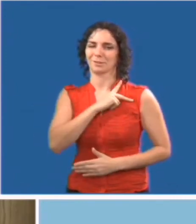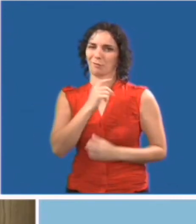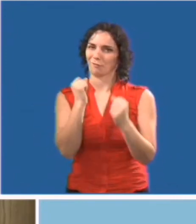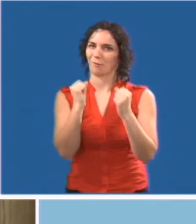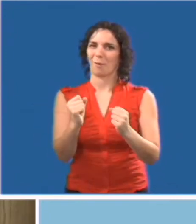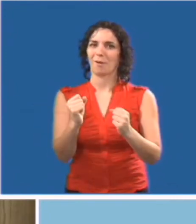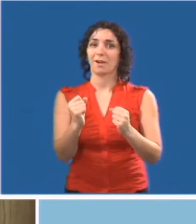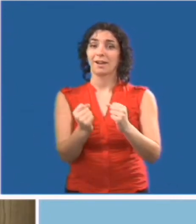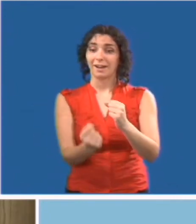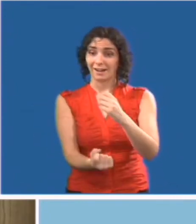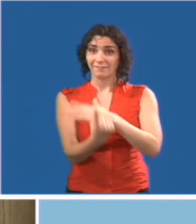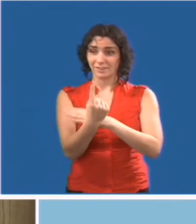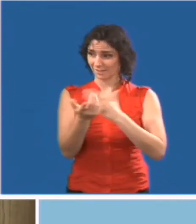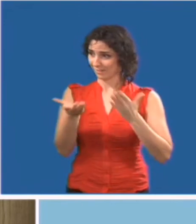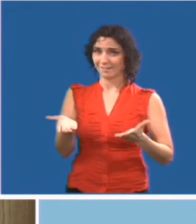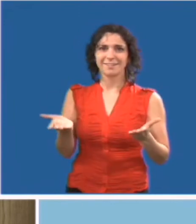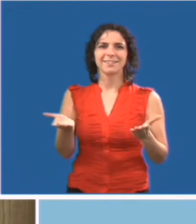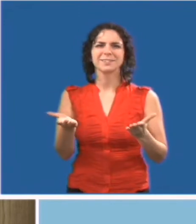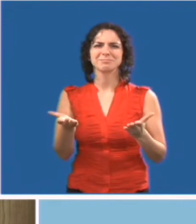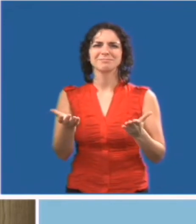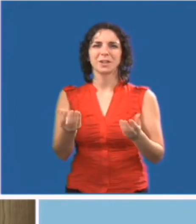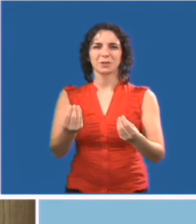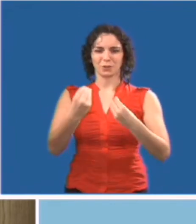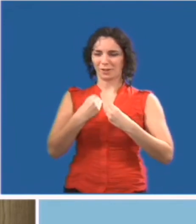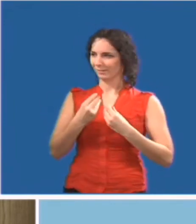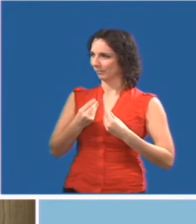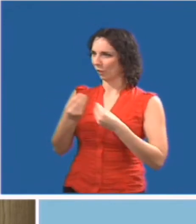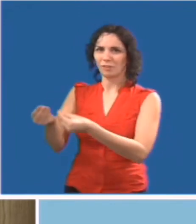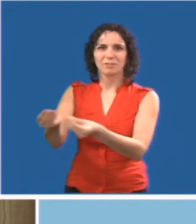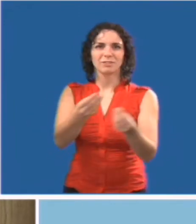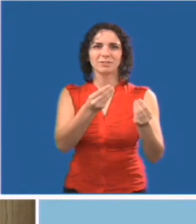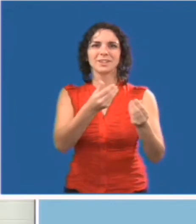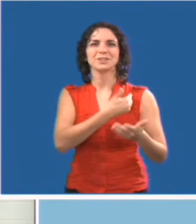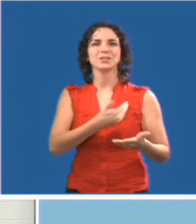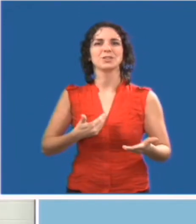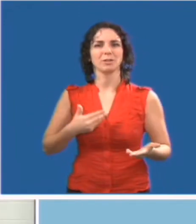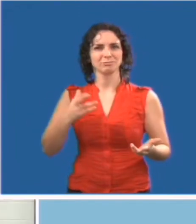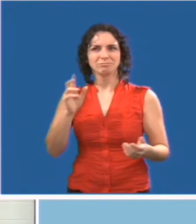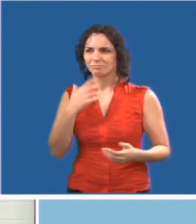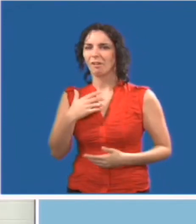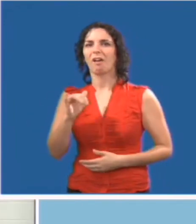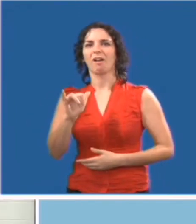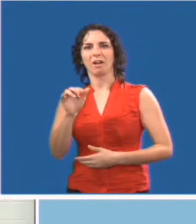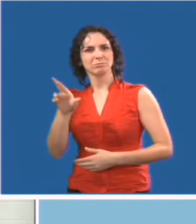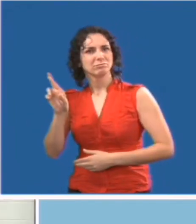ce qu'est une attitude respectueuse envers autrui. Merci Rose.